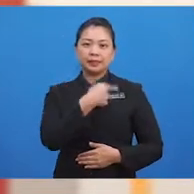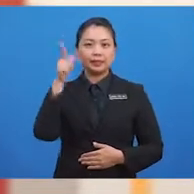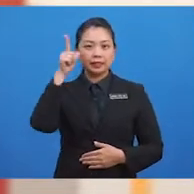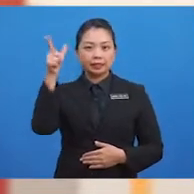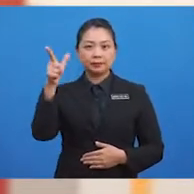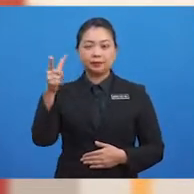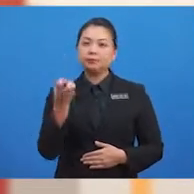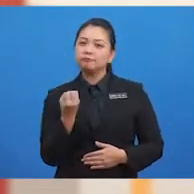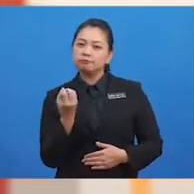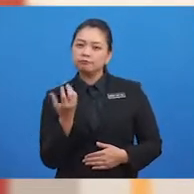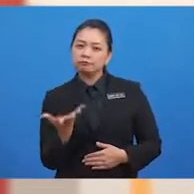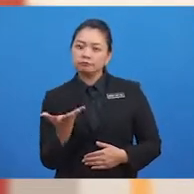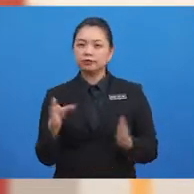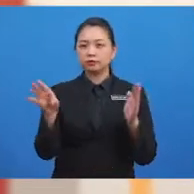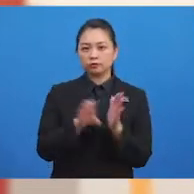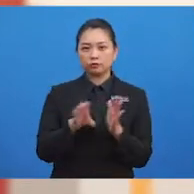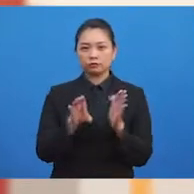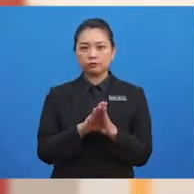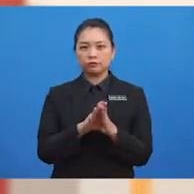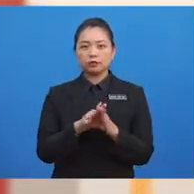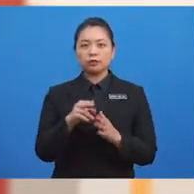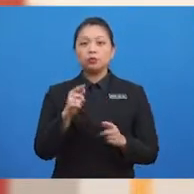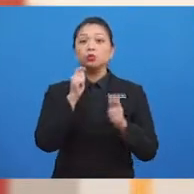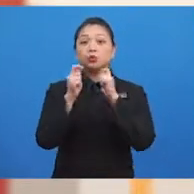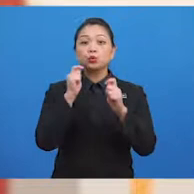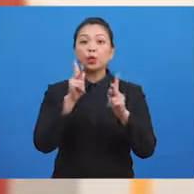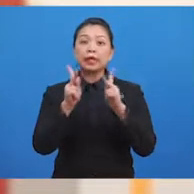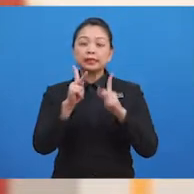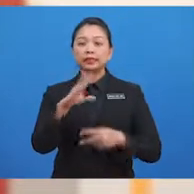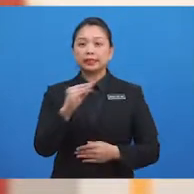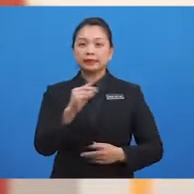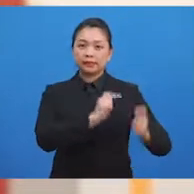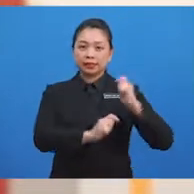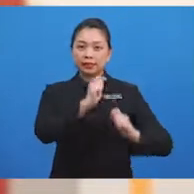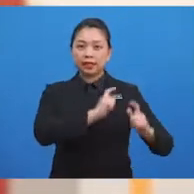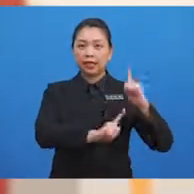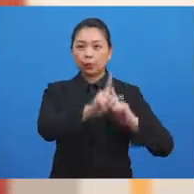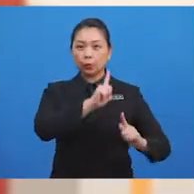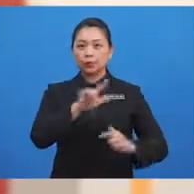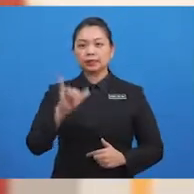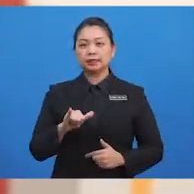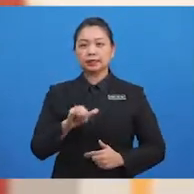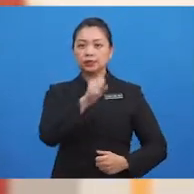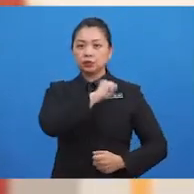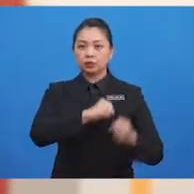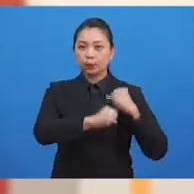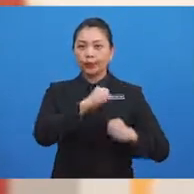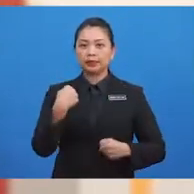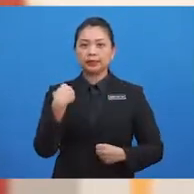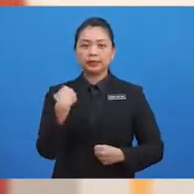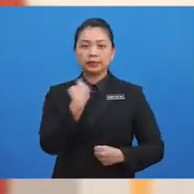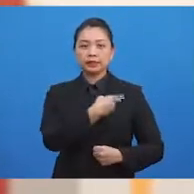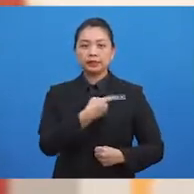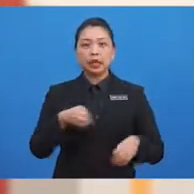beberapa contoh tutup kata dan tingkat laku bersopan yang kita praktikkan